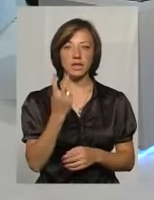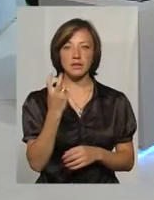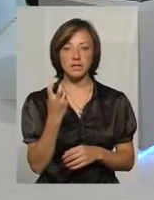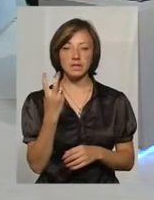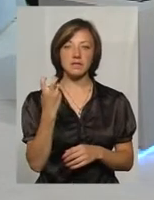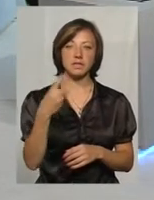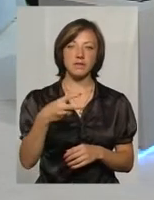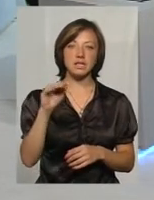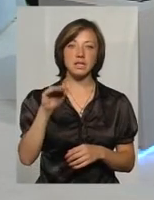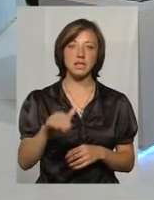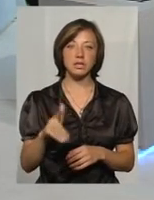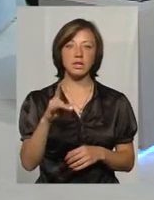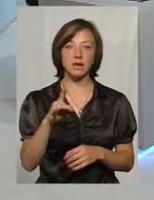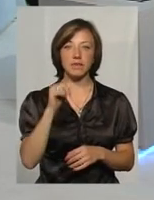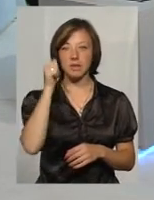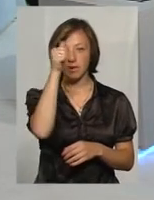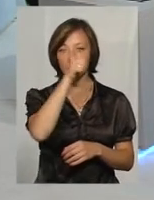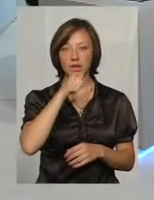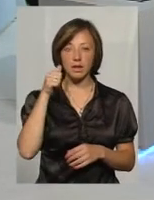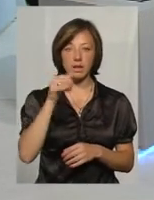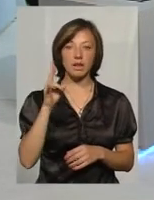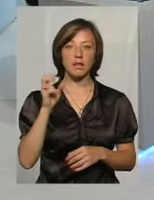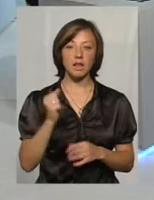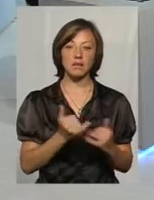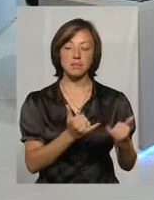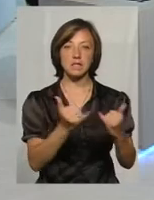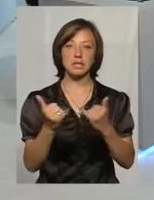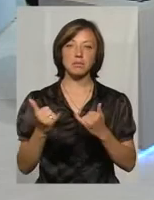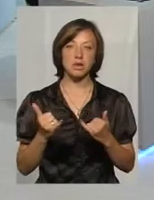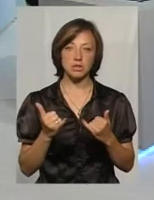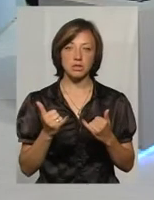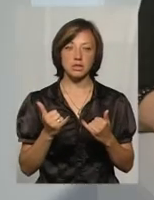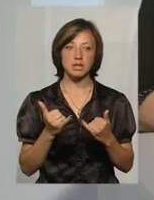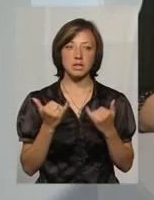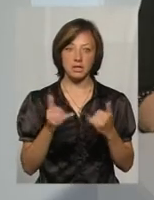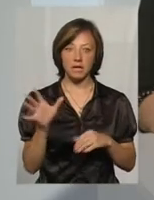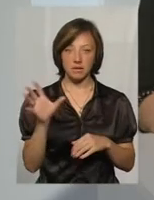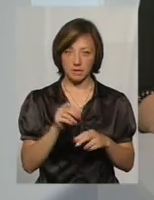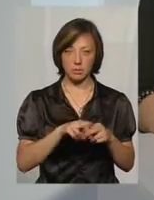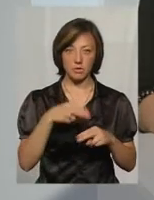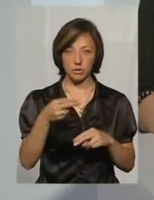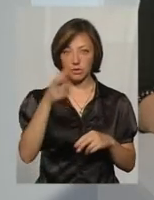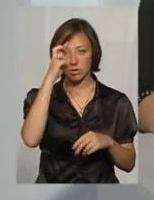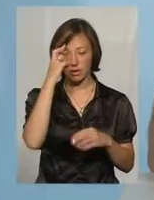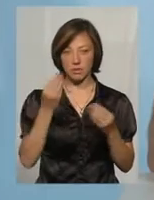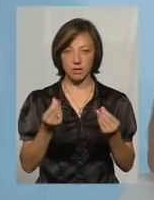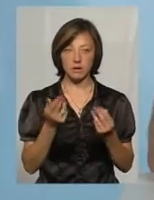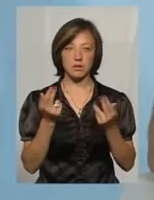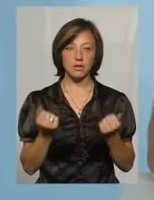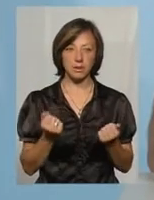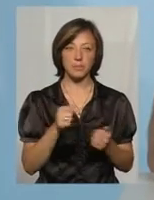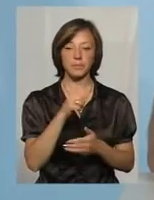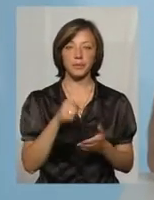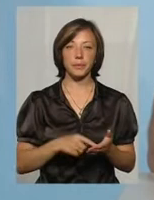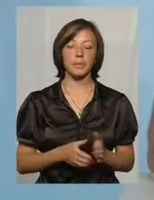-220 тисяч гривень в рік коштів на забезпечення лікування. Зараз вони всі покиваються за державний кошт, так? За державний